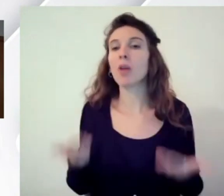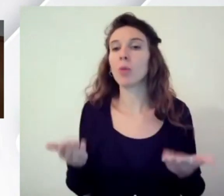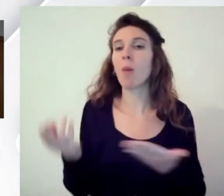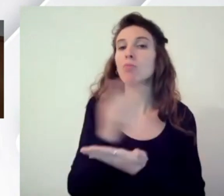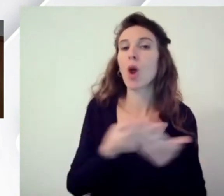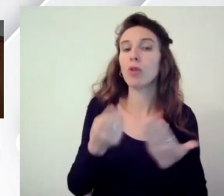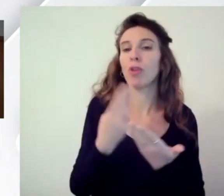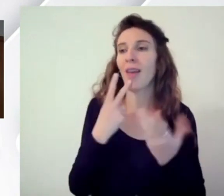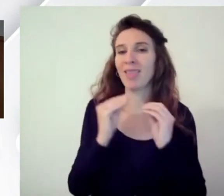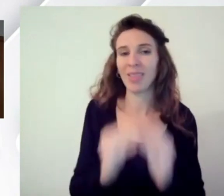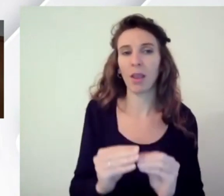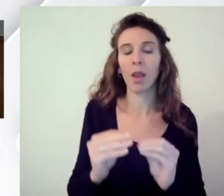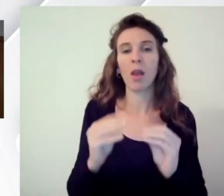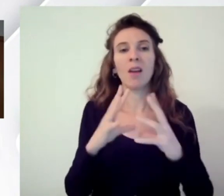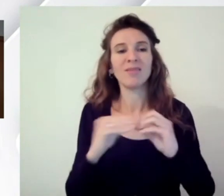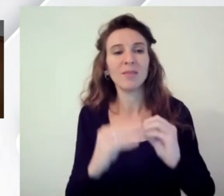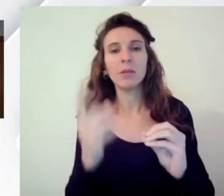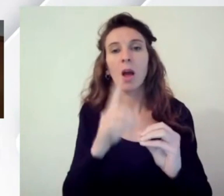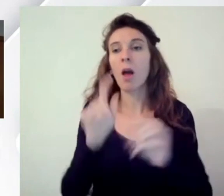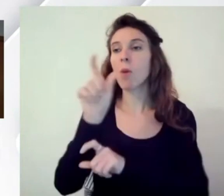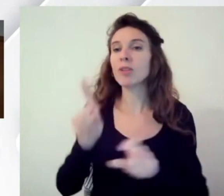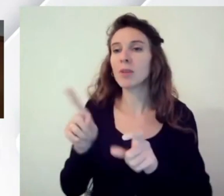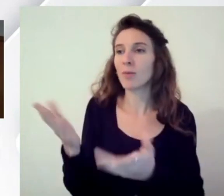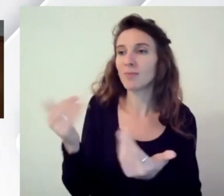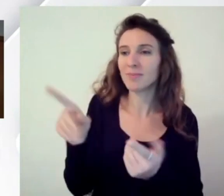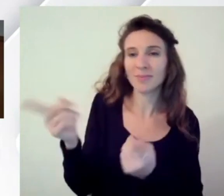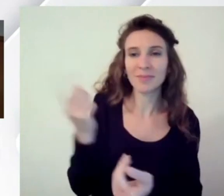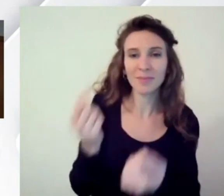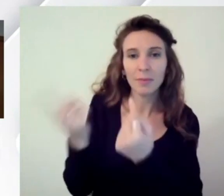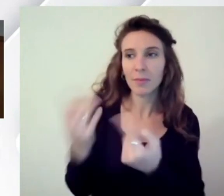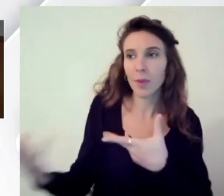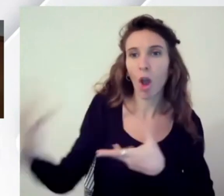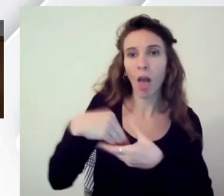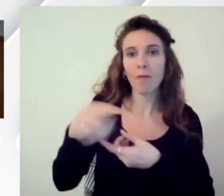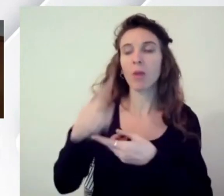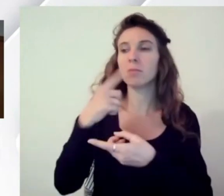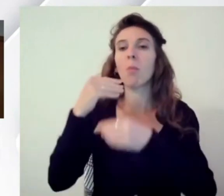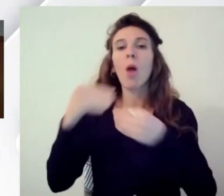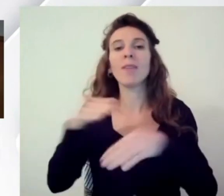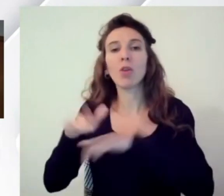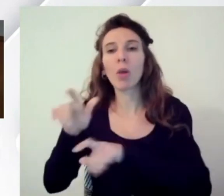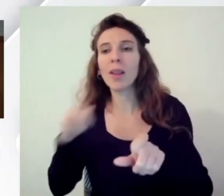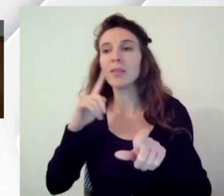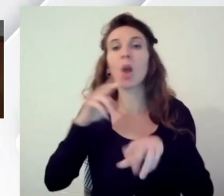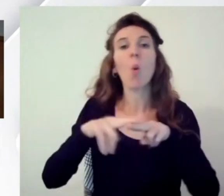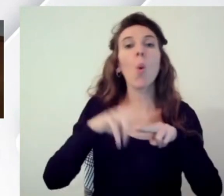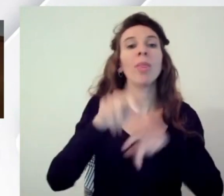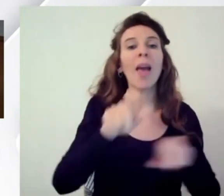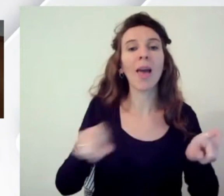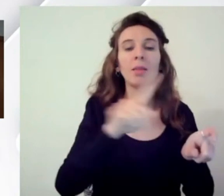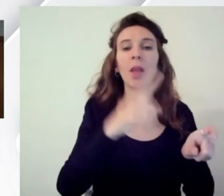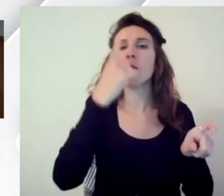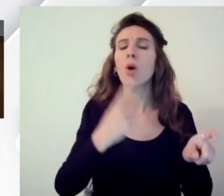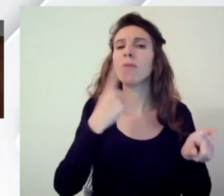fare le cose più che altro con le persone coinvolgendo le persone che siano professionisti utenti tutti i profili che lavorano sui